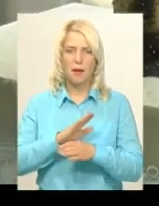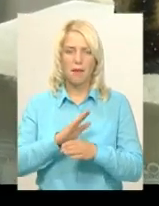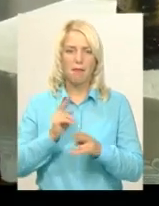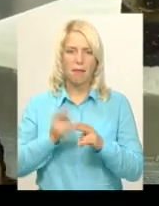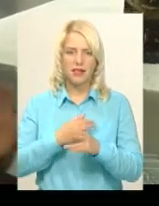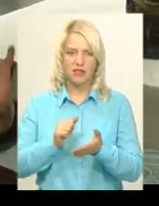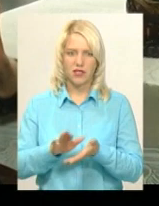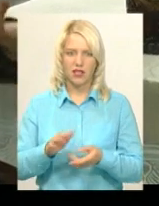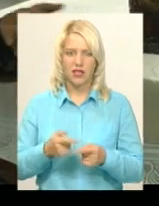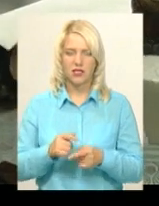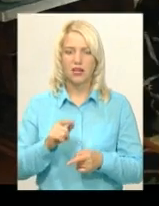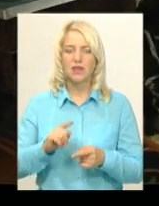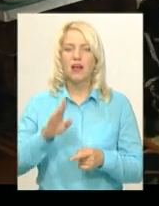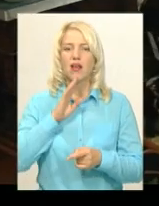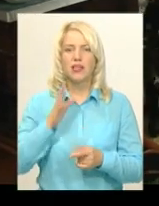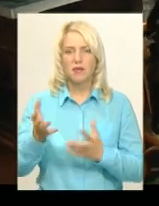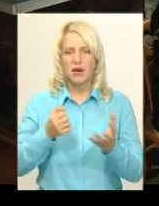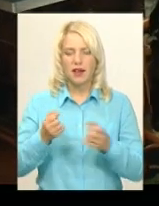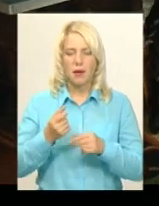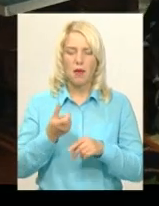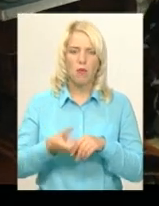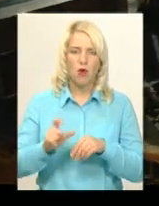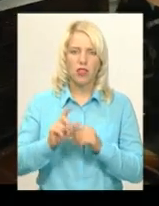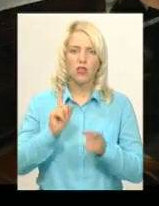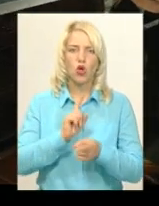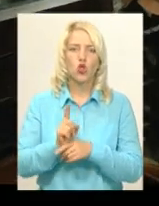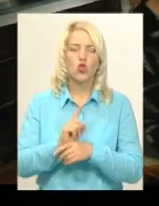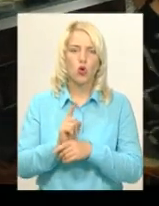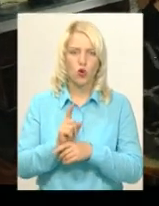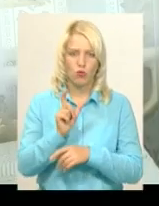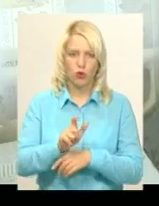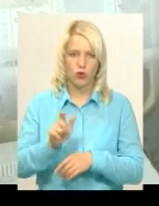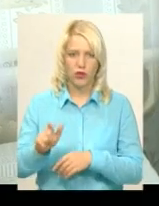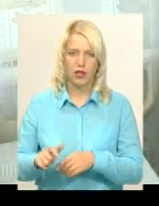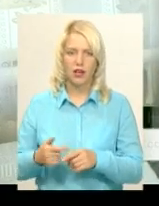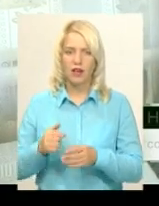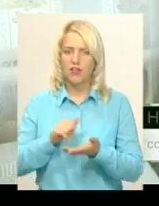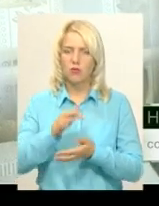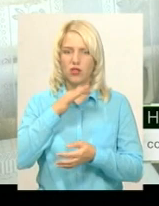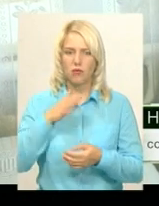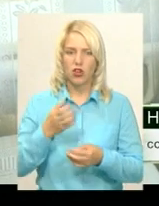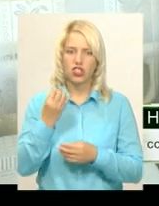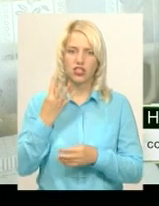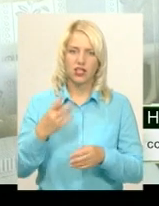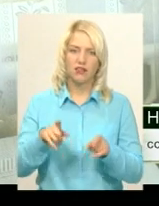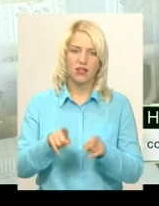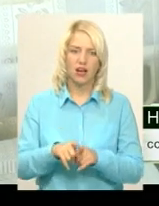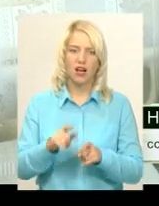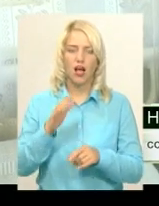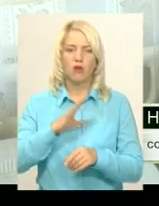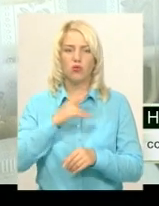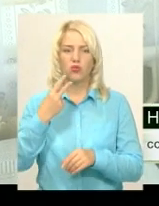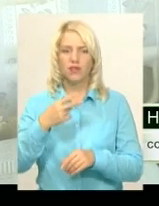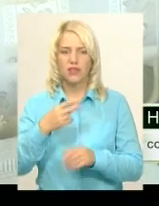Жарікова підопічна понад норму, каже соцпрацівниця. Проте відмовити їй вона не могла. 14-ть то так, а це вже 20-ть було